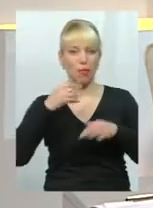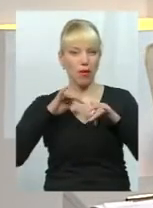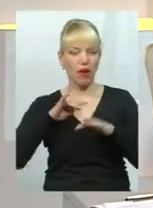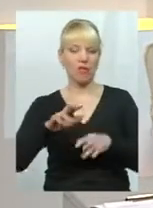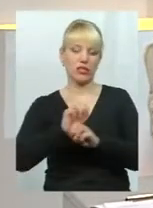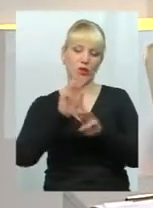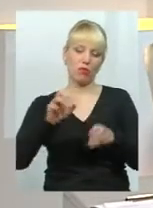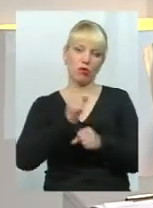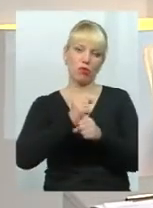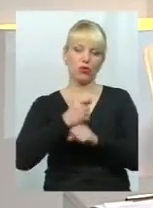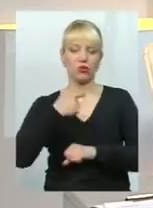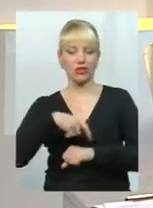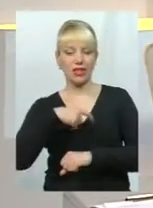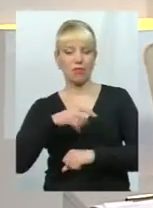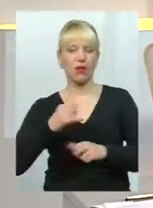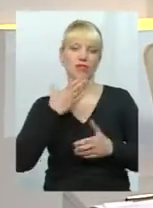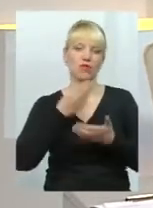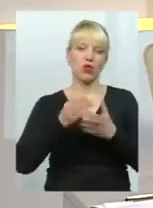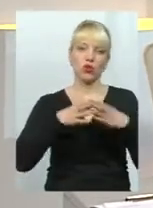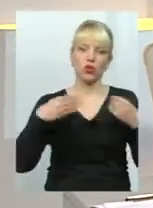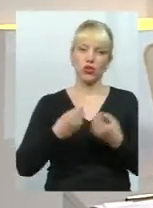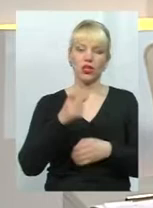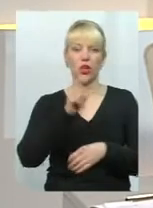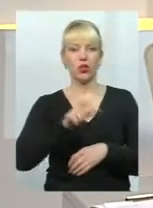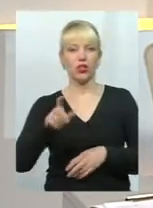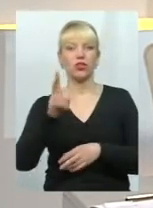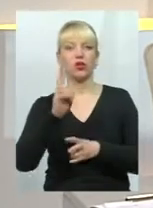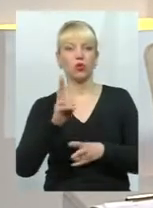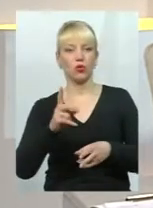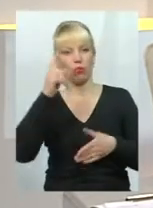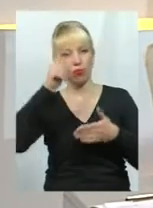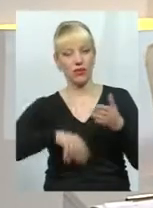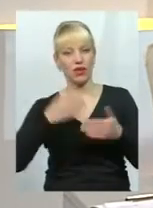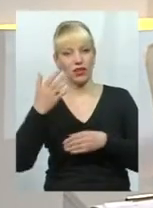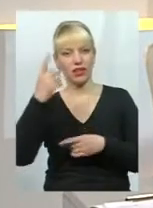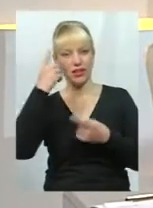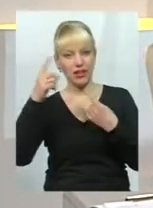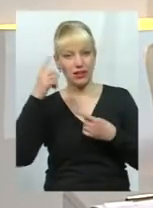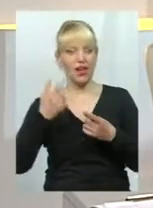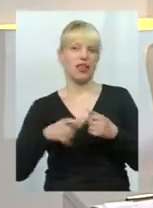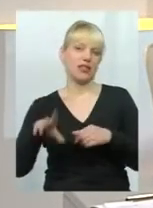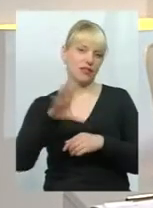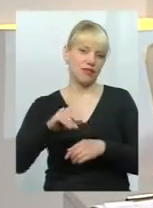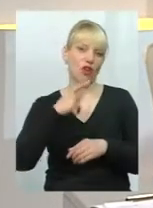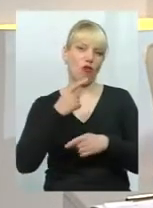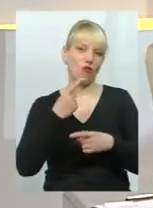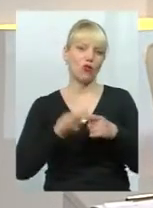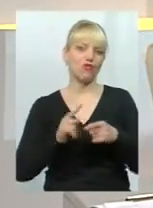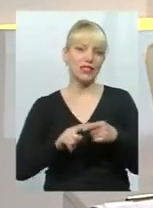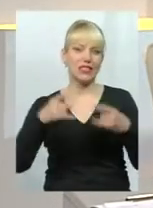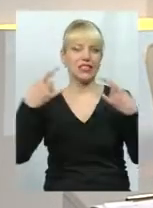себе, свої родини та людей, які повірили в їхні ідеї. Про це все сьогодні говоримо у цій студії.